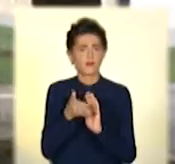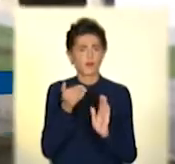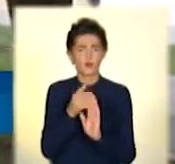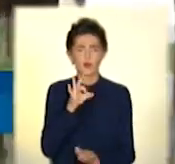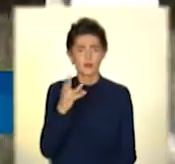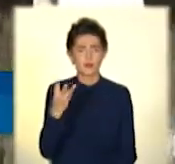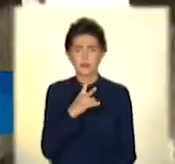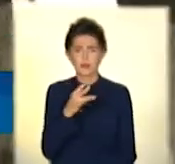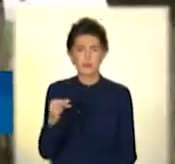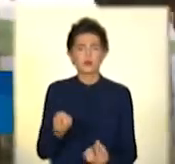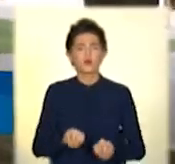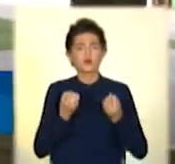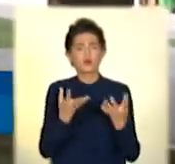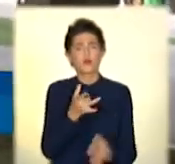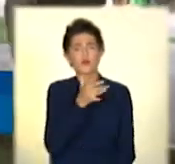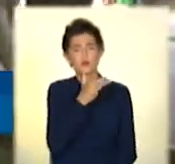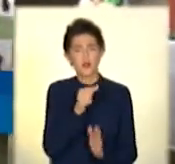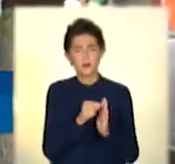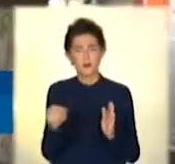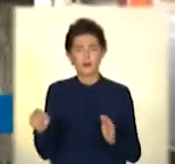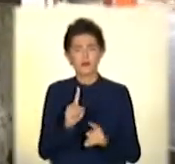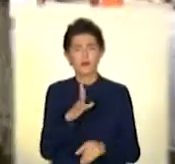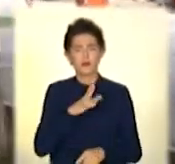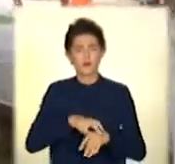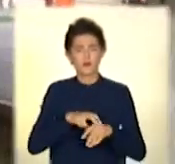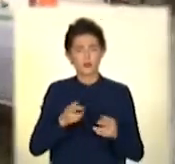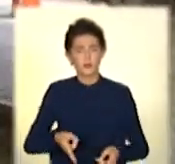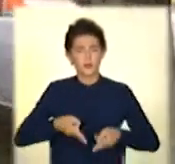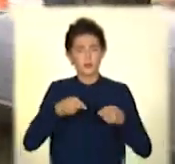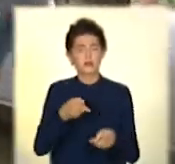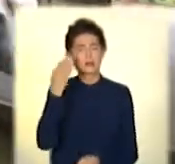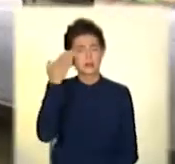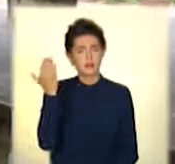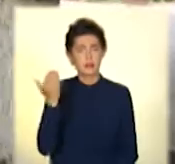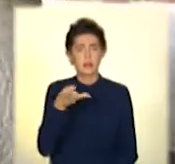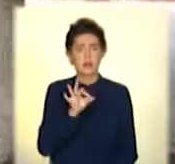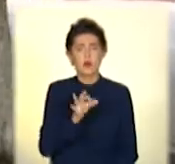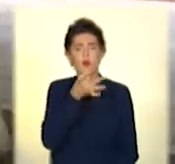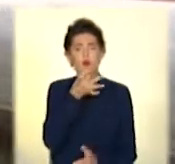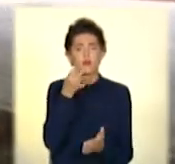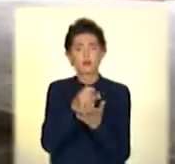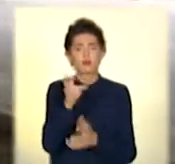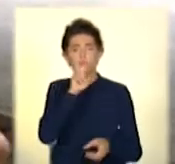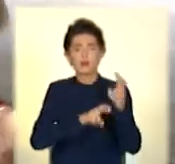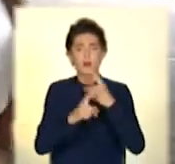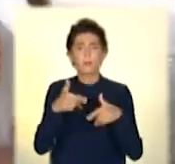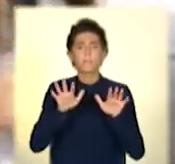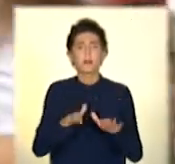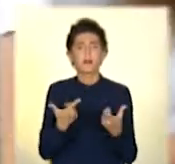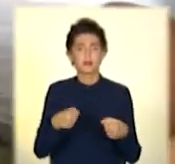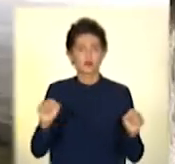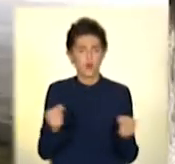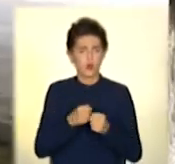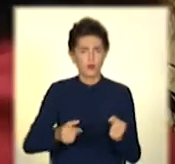швидку. І скільки потрібно часу, аби медики прибули до хворого, не знаю. За відповідями вирушаємо на станцію екстреної